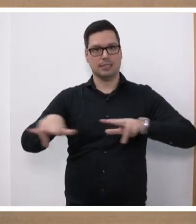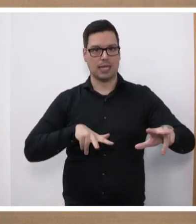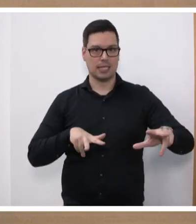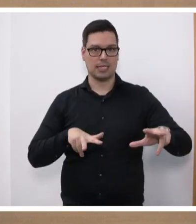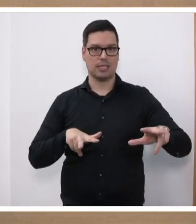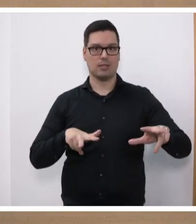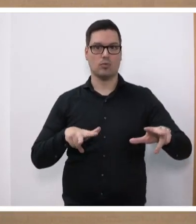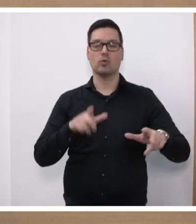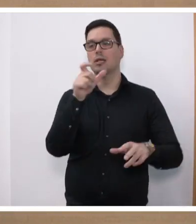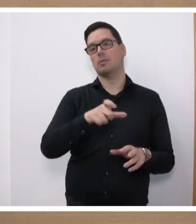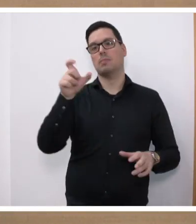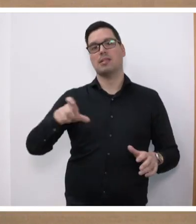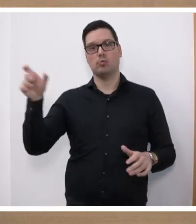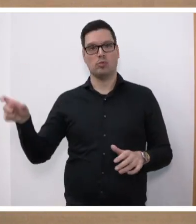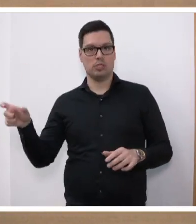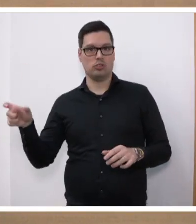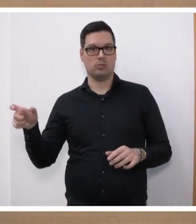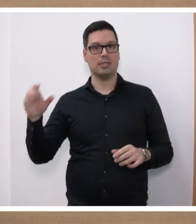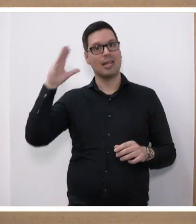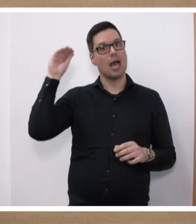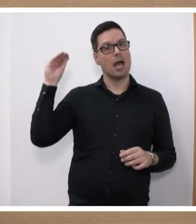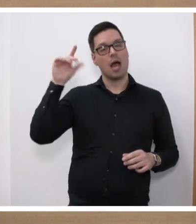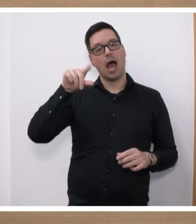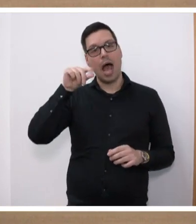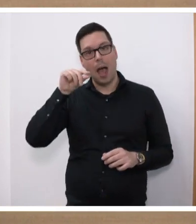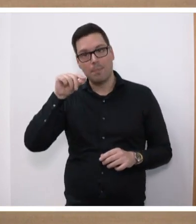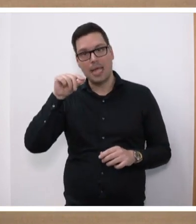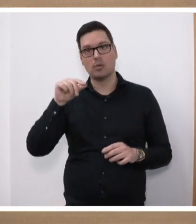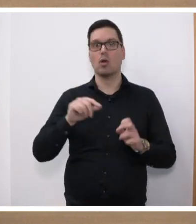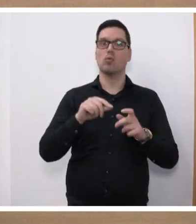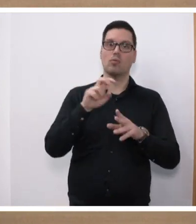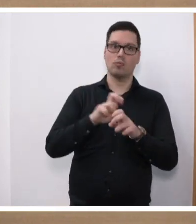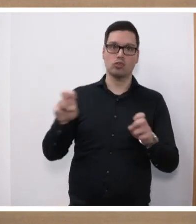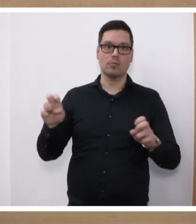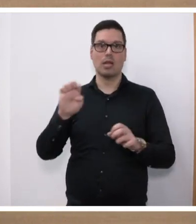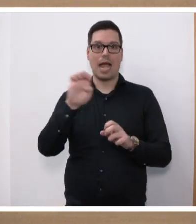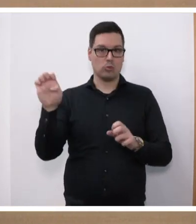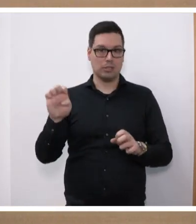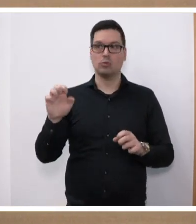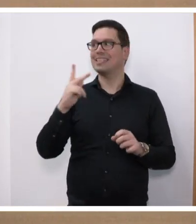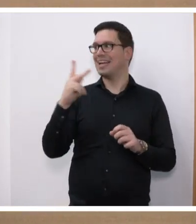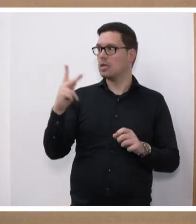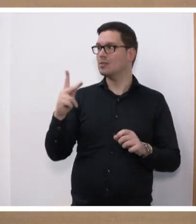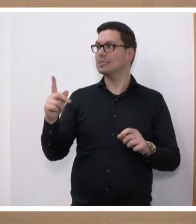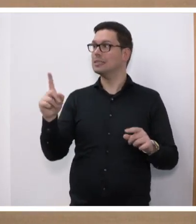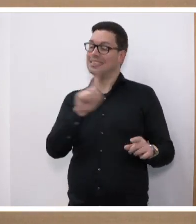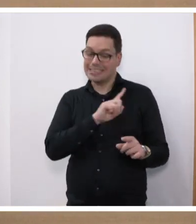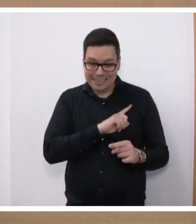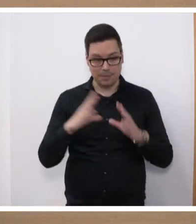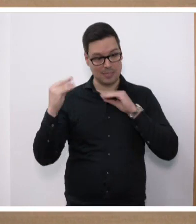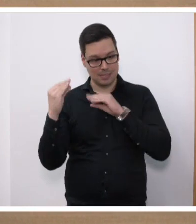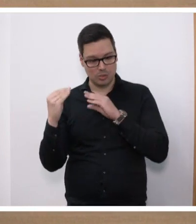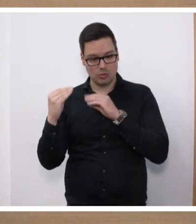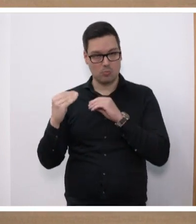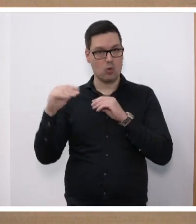habe mit dem Bundeswirtschaftsminister Habeck, aber auch mit den Vorständen und den neuen Eigentümern von ICONI und der Kreos persönlich besprochen, wie wir